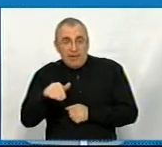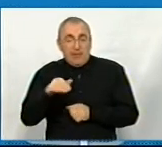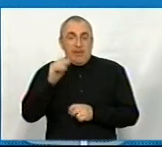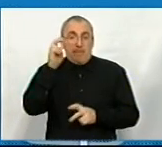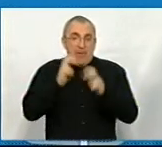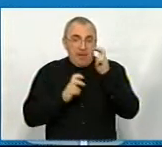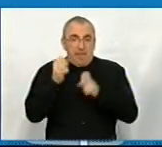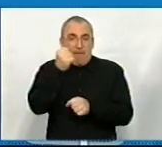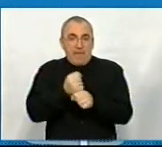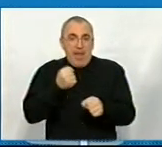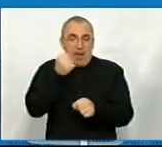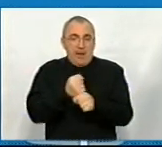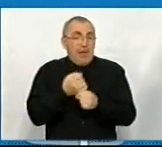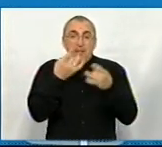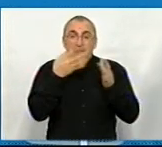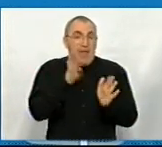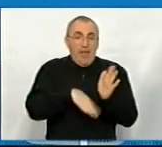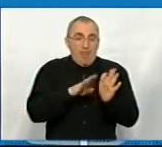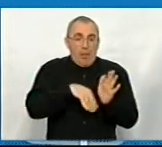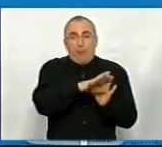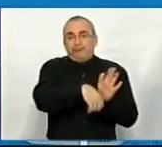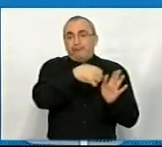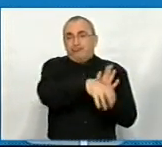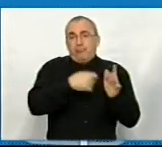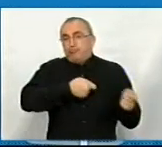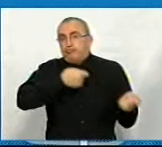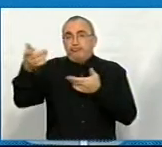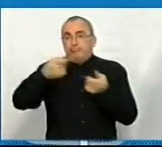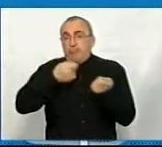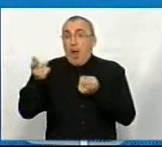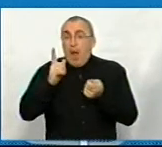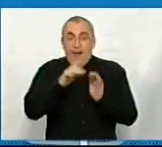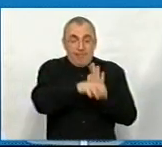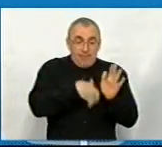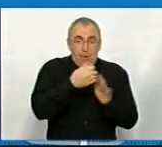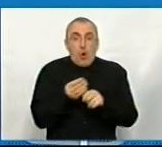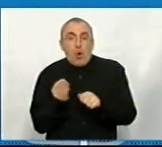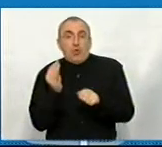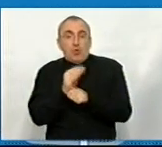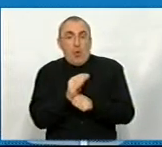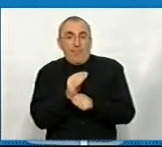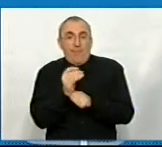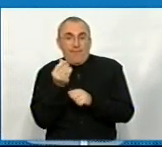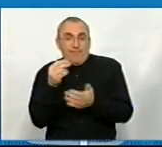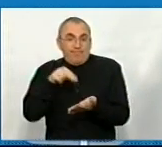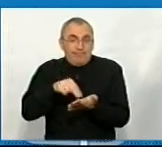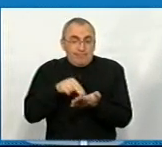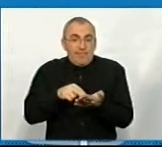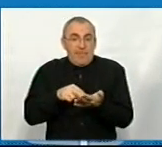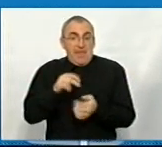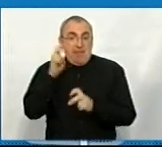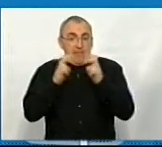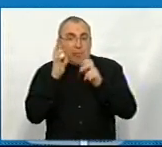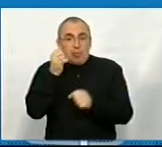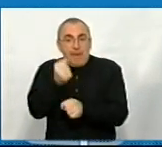переробки. Головне, не просто, щоб ви добували сировину і її вивозили, а щоб вона була додана вартість, маючи бути підприємство, яке